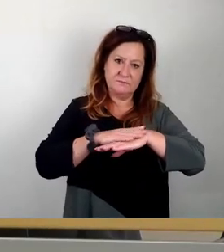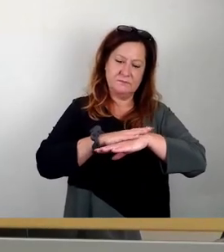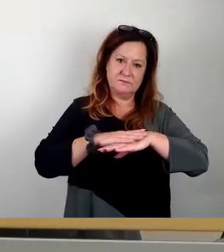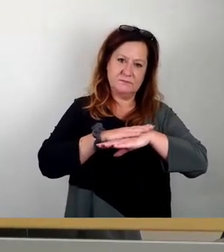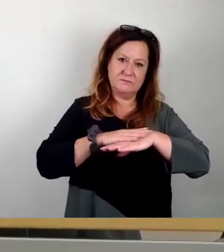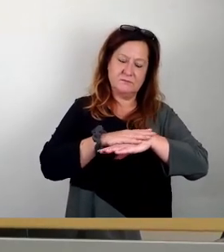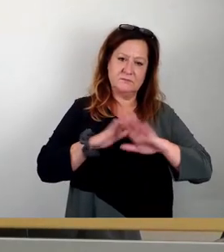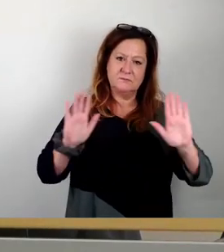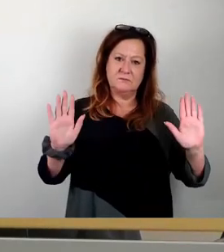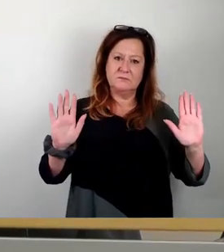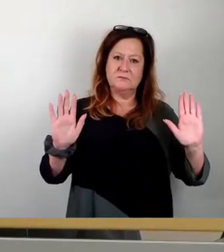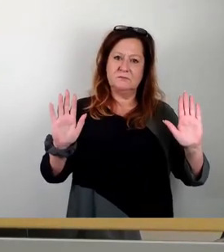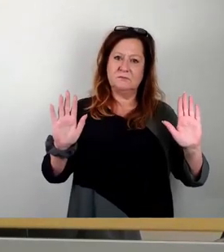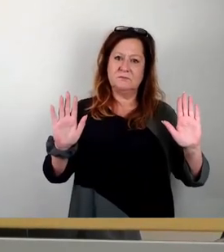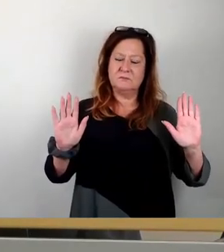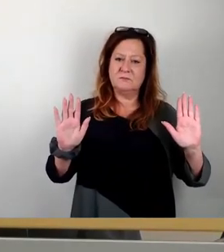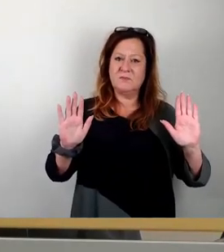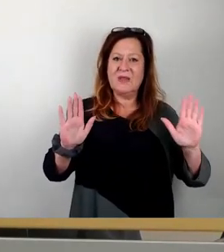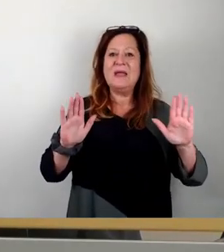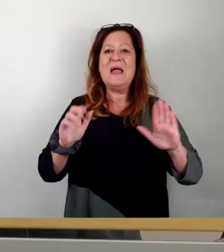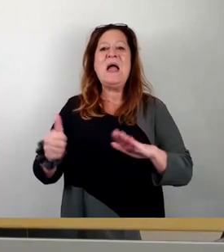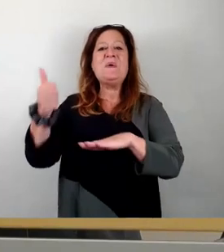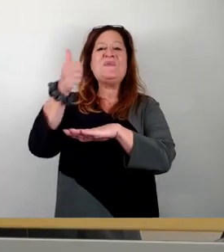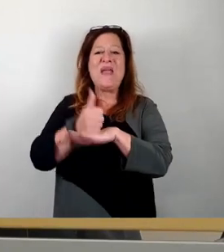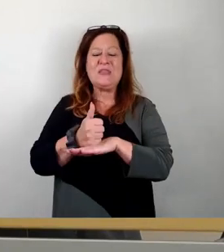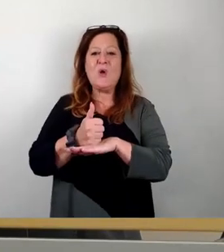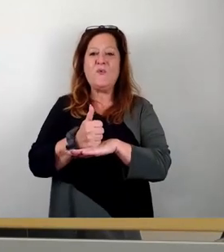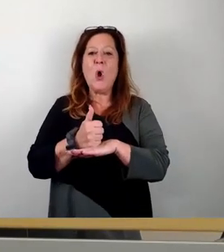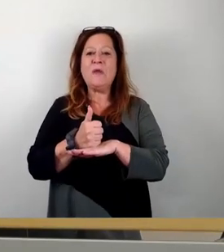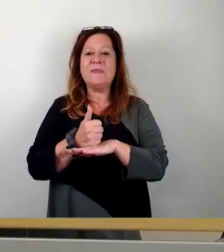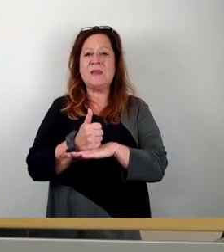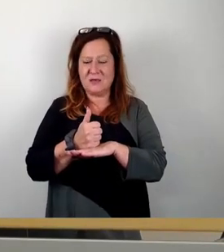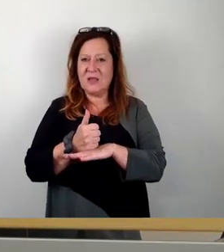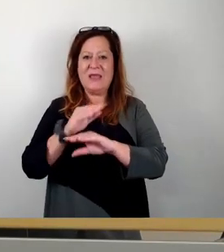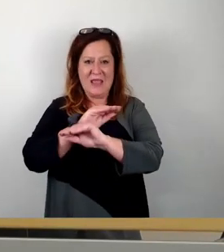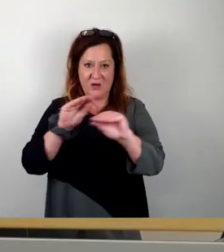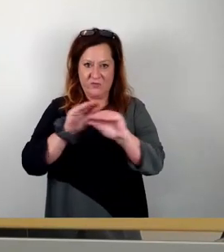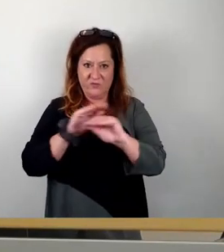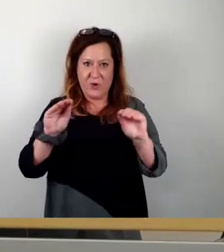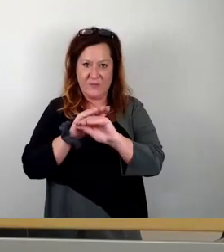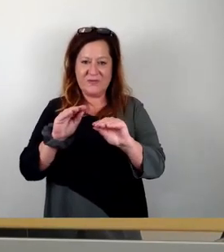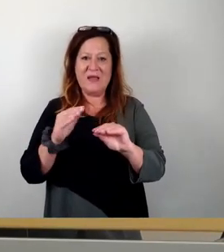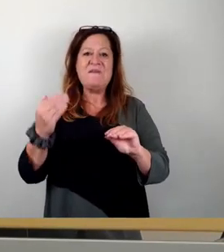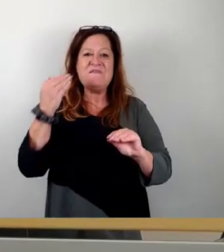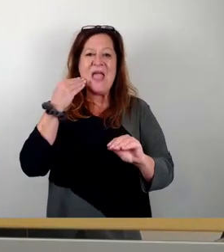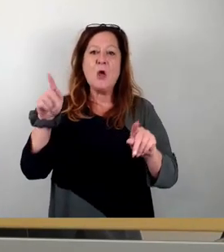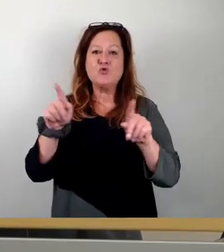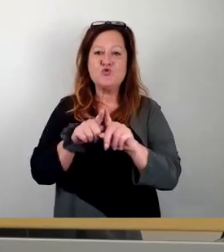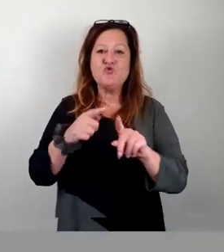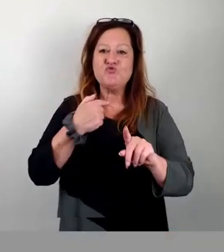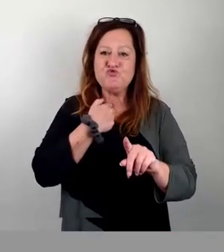Ich stelle das fehlerführende Ausschussvotum zur Abstimmung und zur Information. Wer zustimmt, lehnt ab. Entschuldigung.